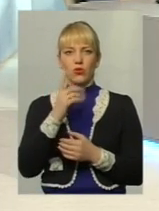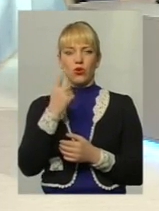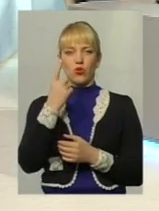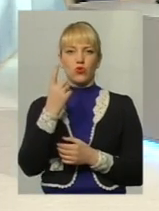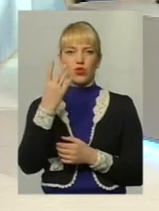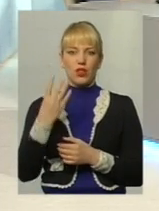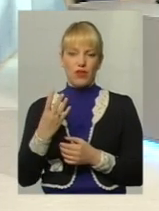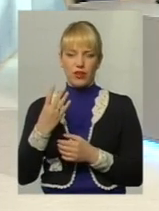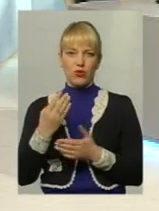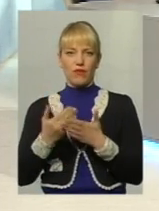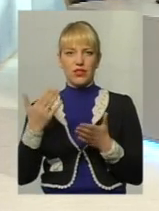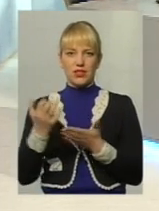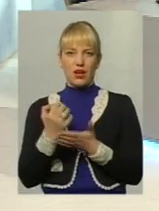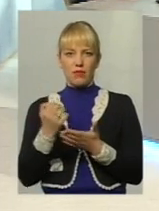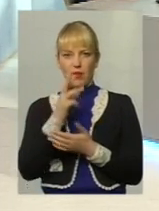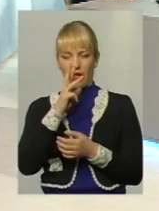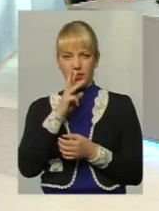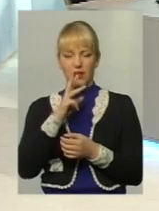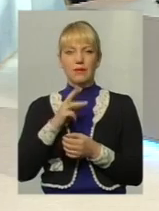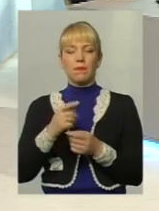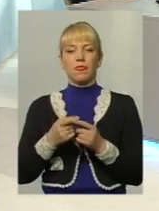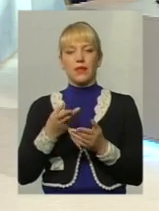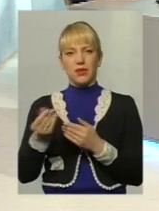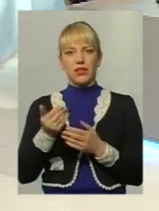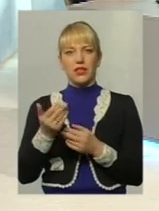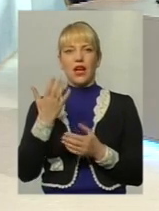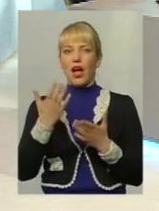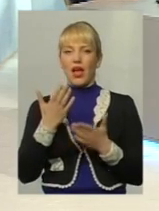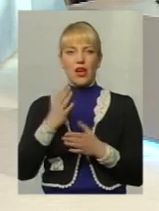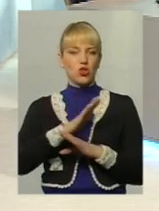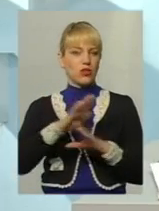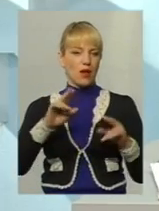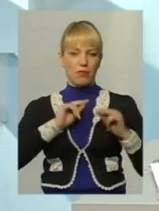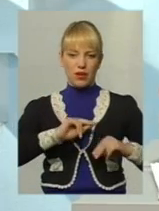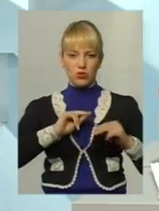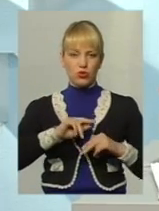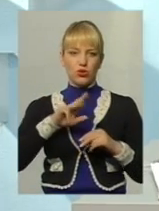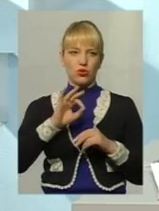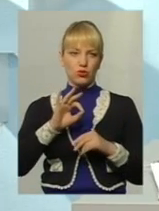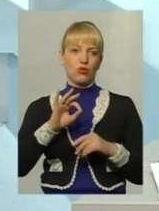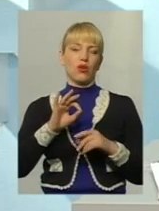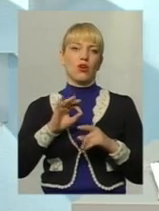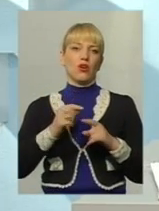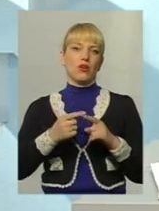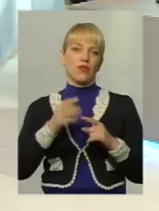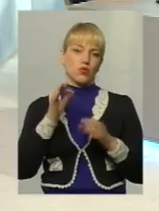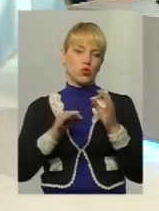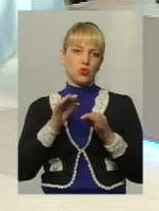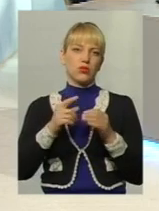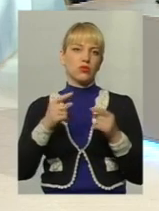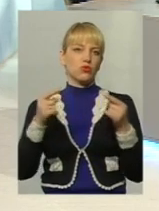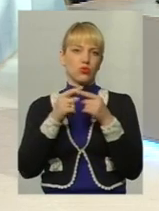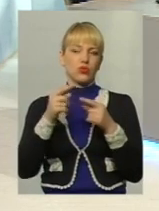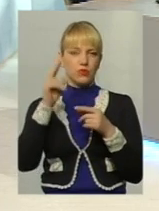частину від заробітку. Якщо він не працює, це тверда грошова сума, яка вже розглядається в кожному конкретному випадку. наші